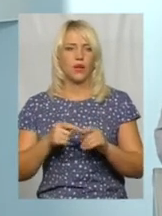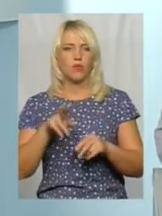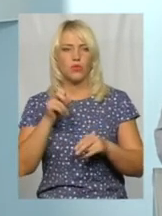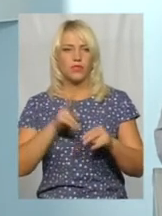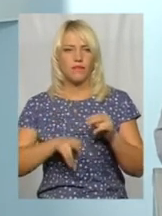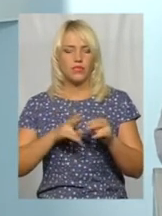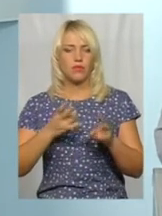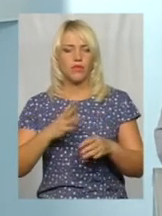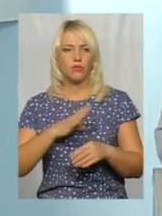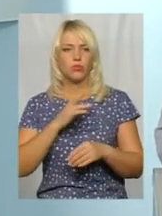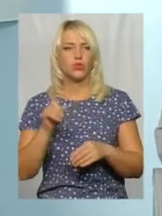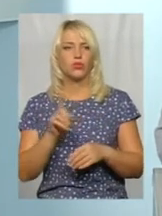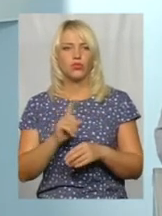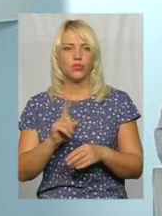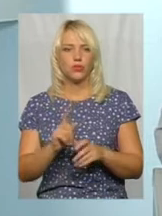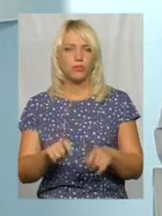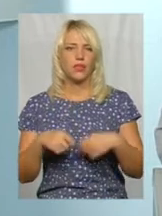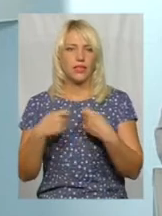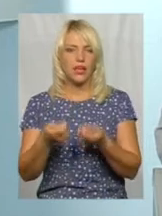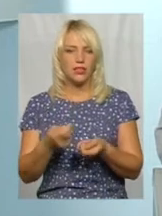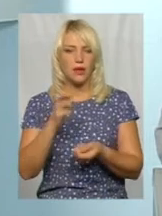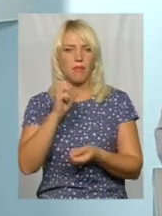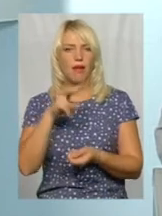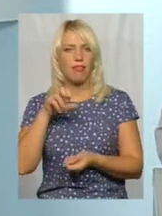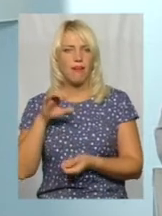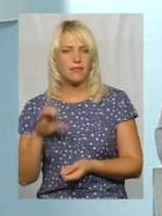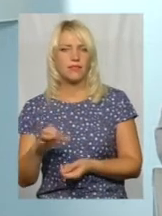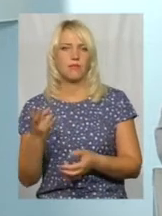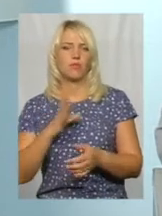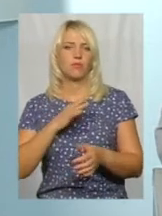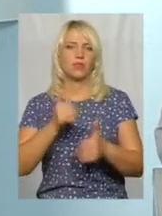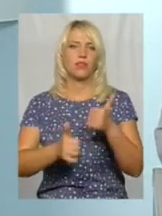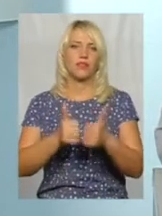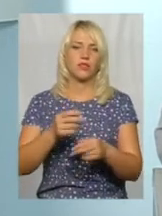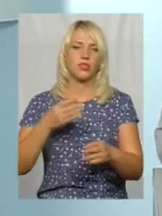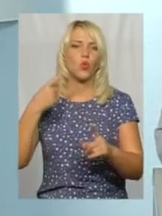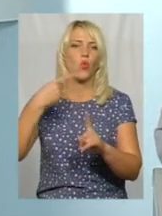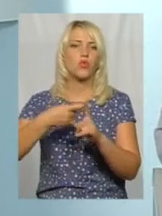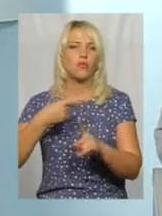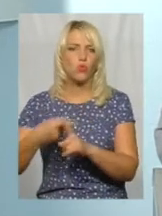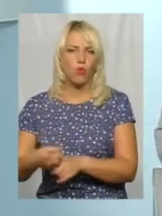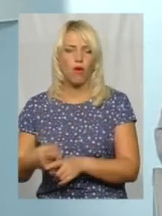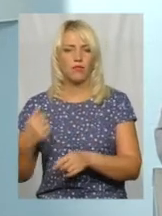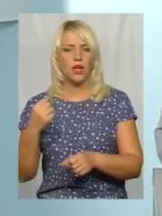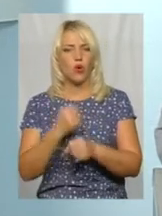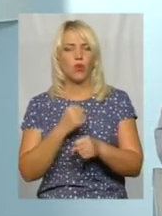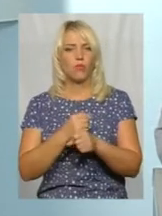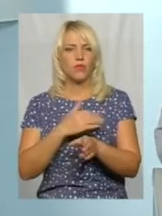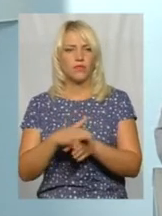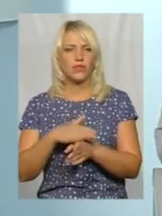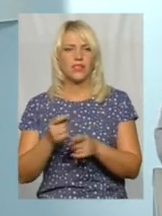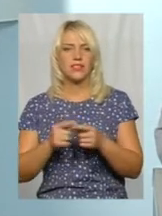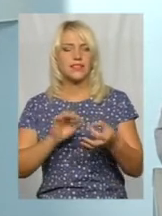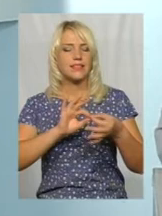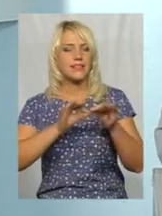має бути, що передача по балансу, має бути тендер ще додатково на додаткові роботи виконані. Тобто, це